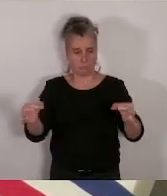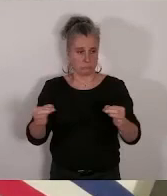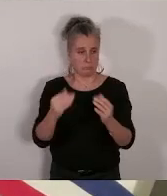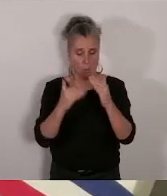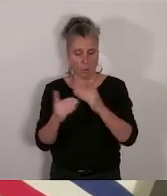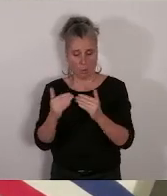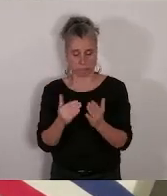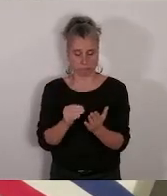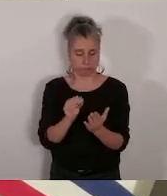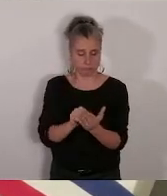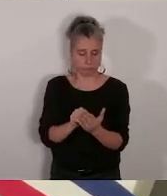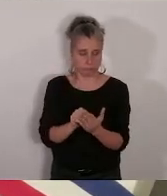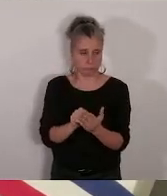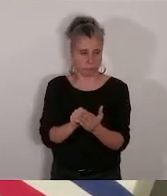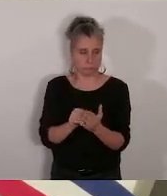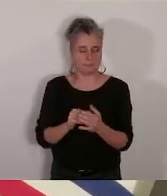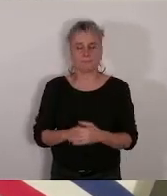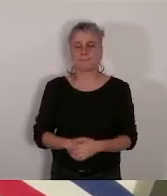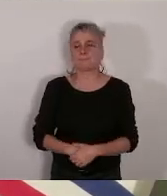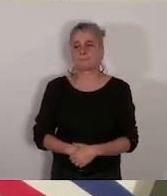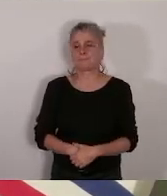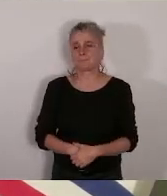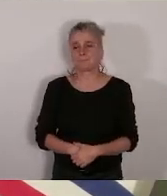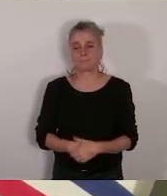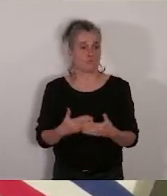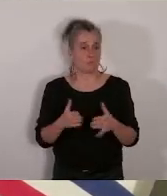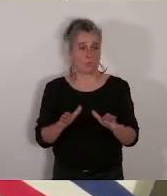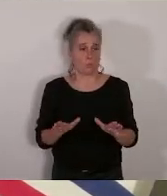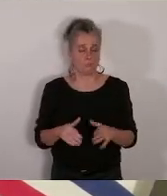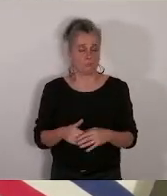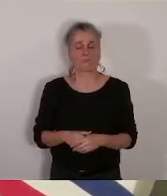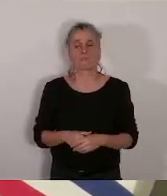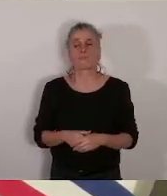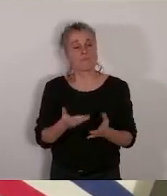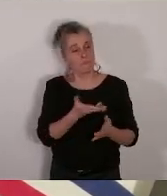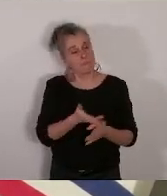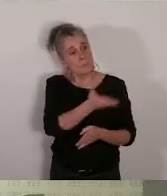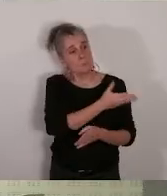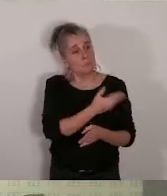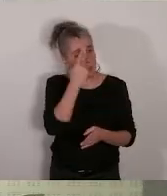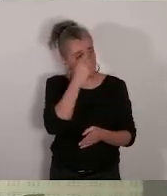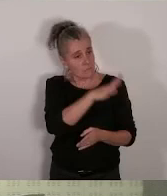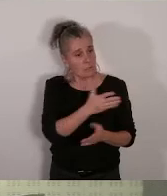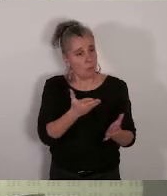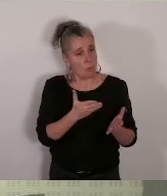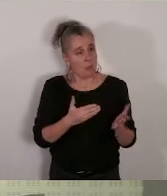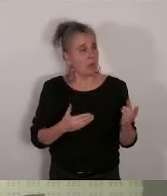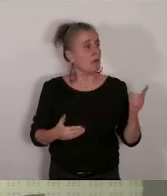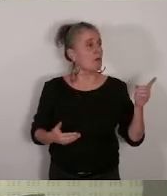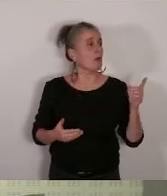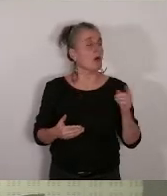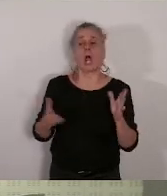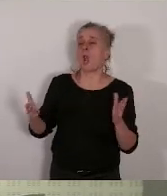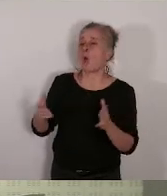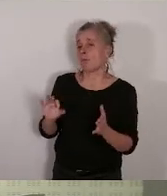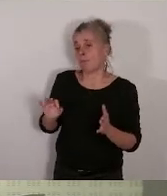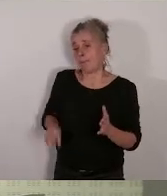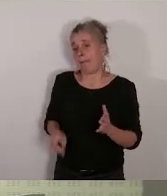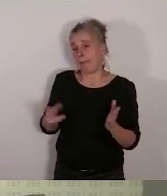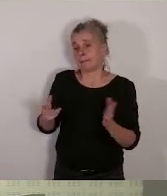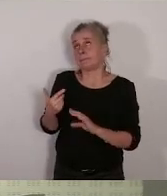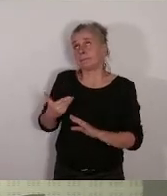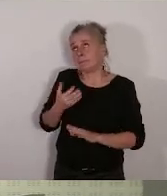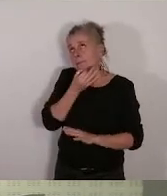simplement je prends les avis sur ces rapports y a-t-il des contres nonobstant effectivement que le rapport ait été